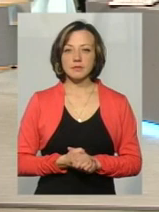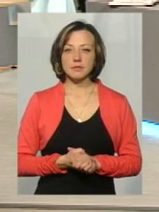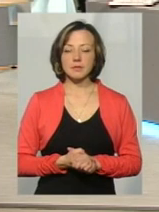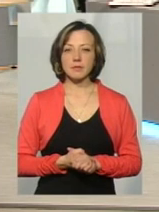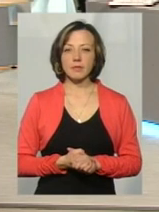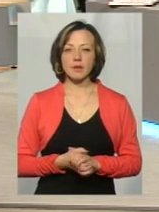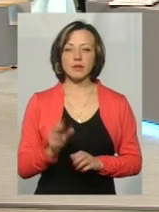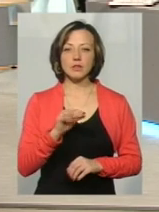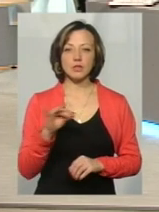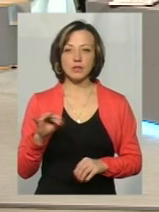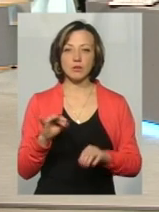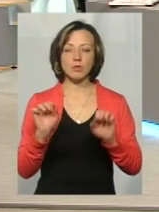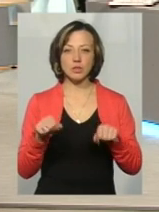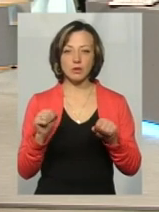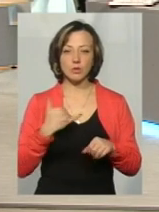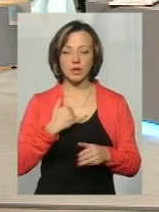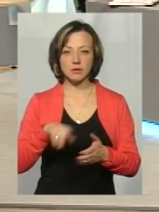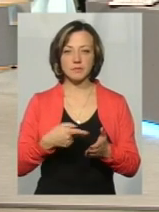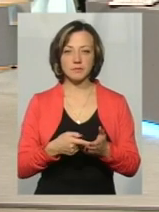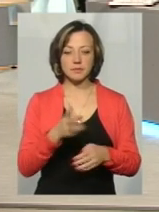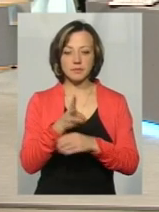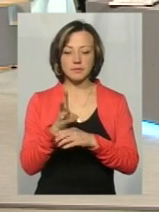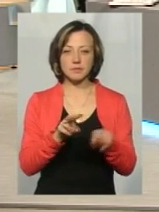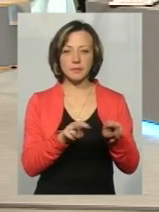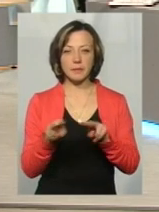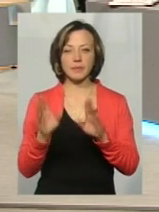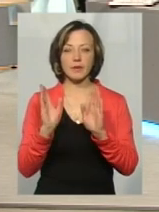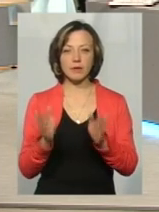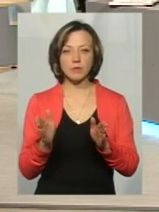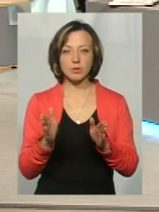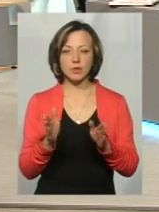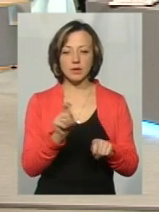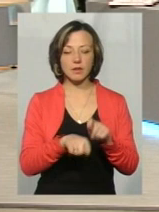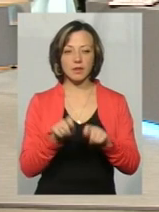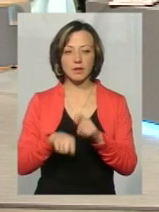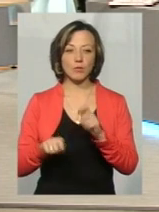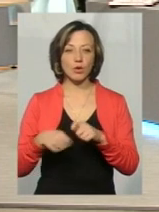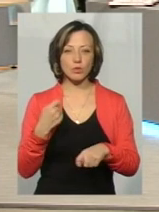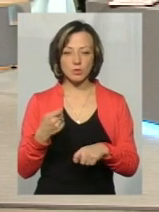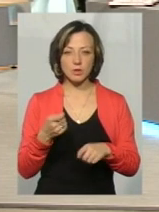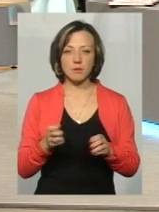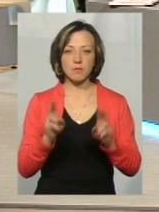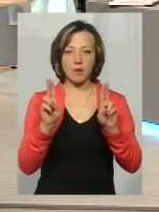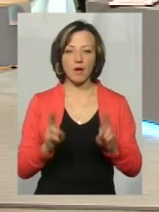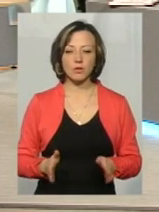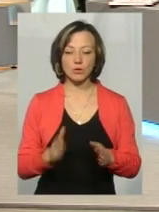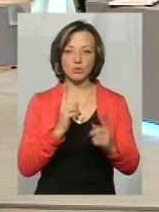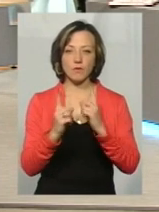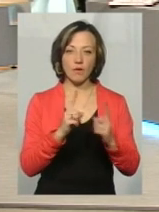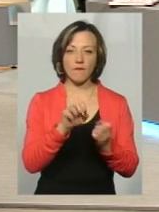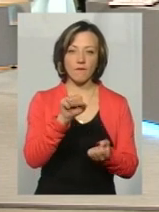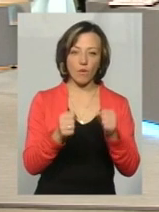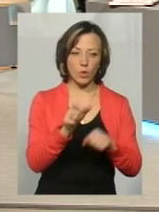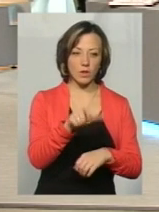місті інформація спостереження, які відслідковувати порушників правил дорожнювання водіїв